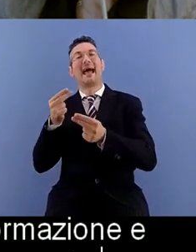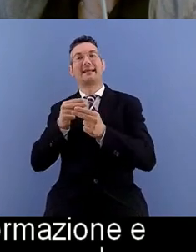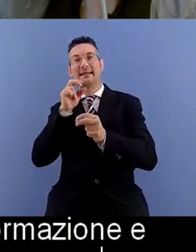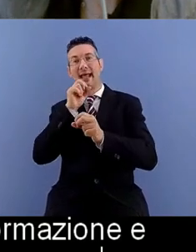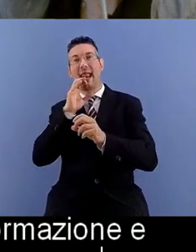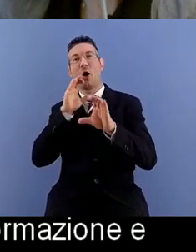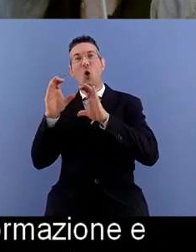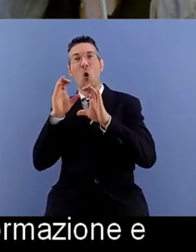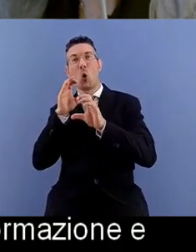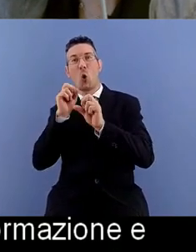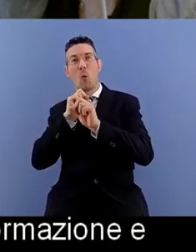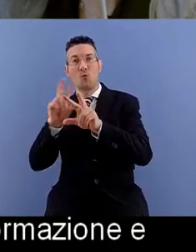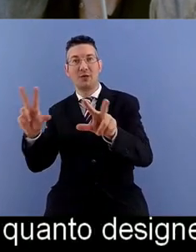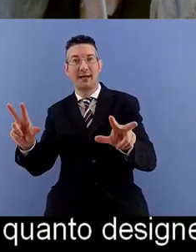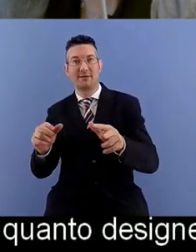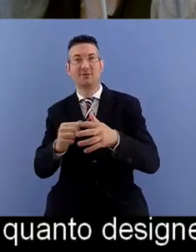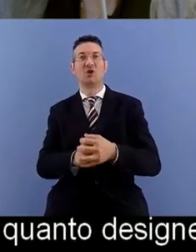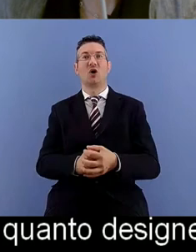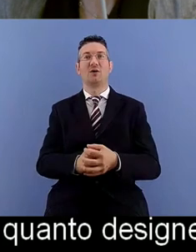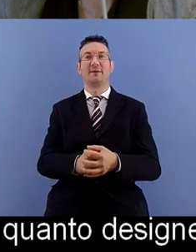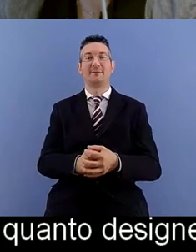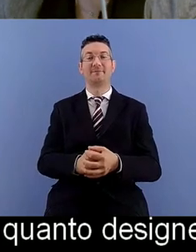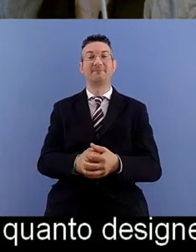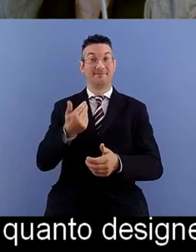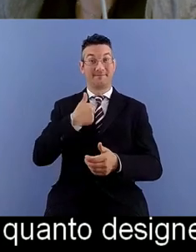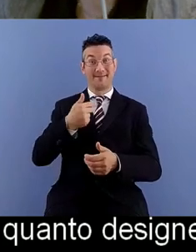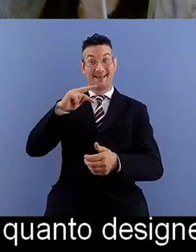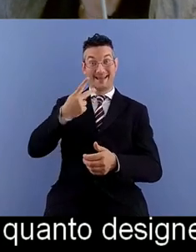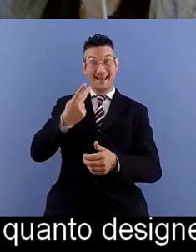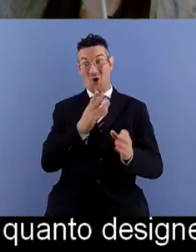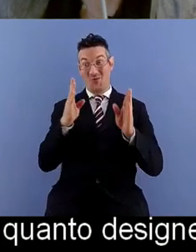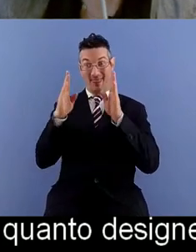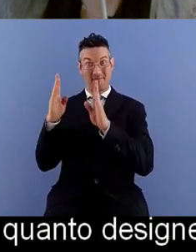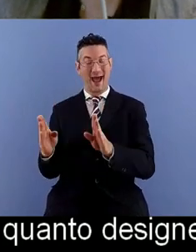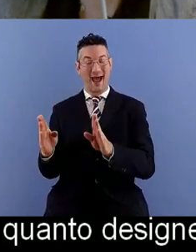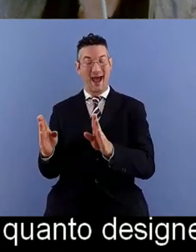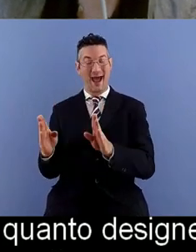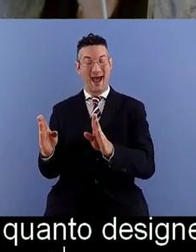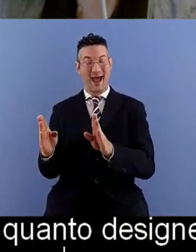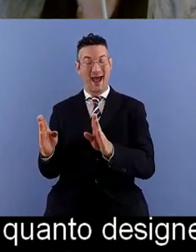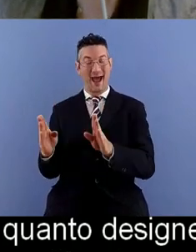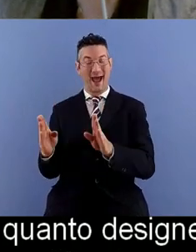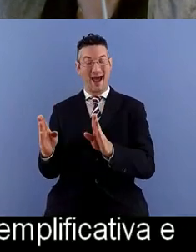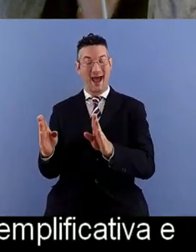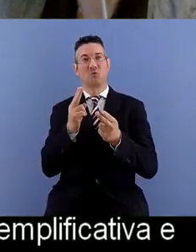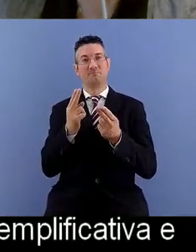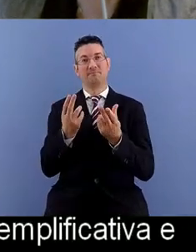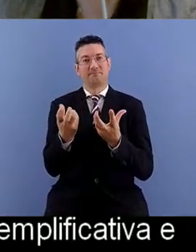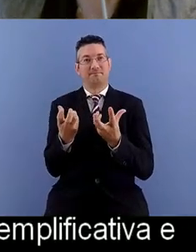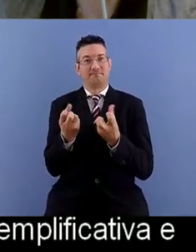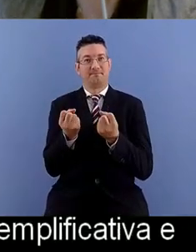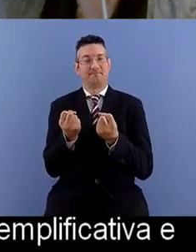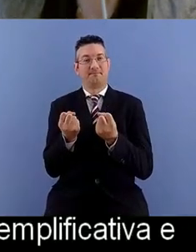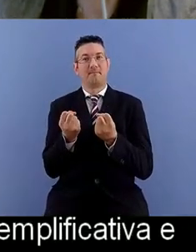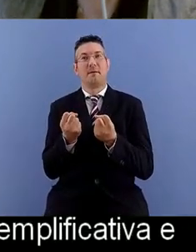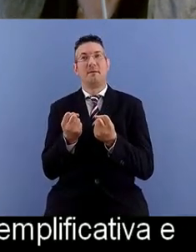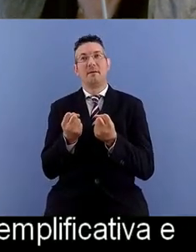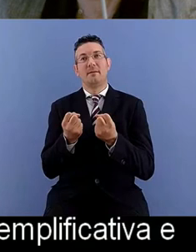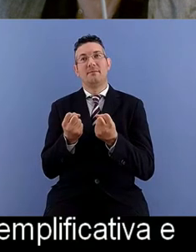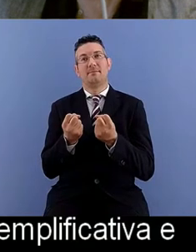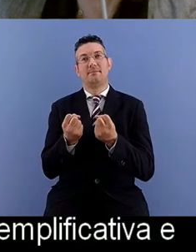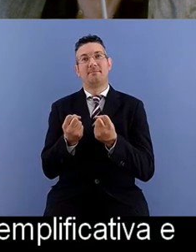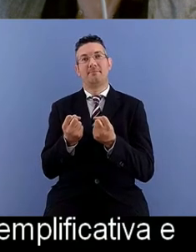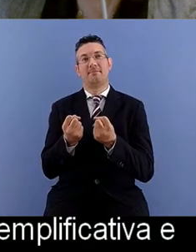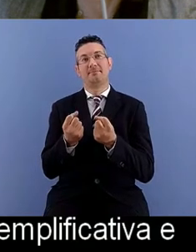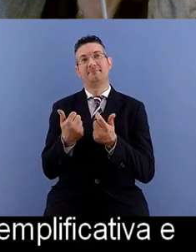quindi questa mia seconda parte che sarà più esemplificativa e che porterà alcune un po'